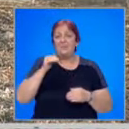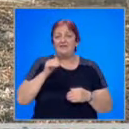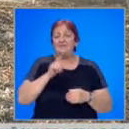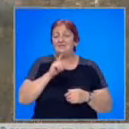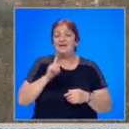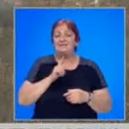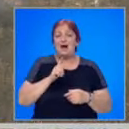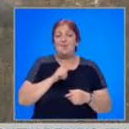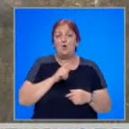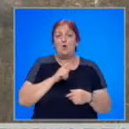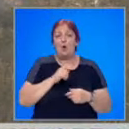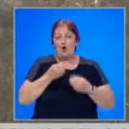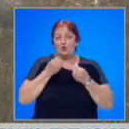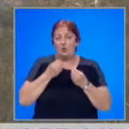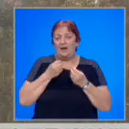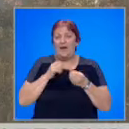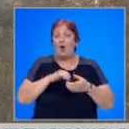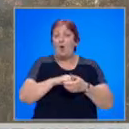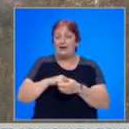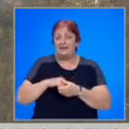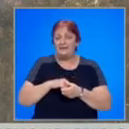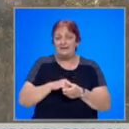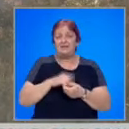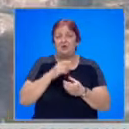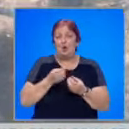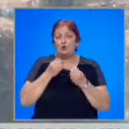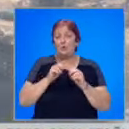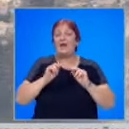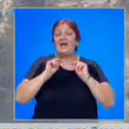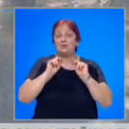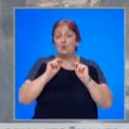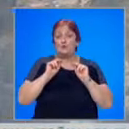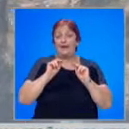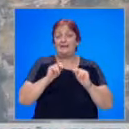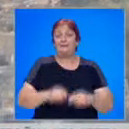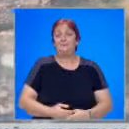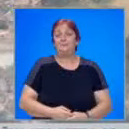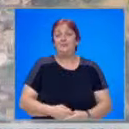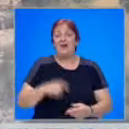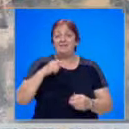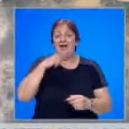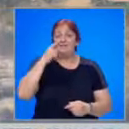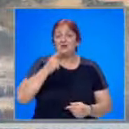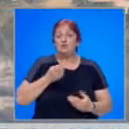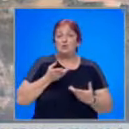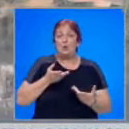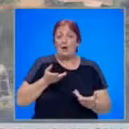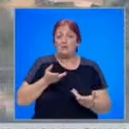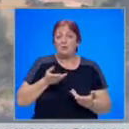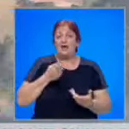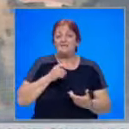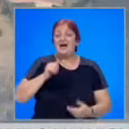не само добре организирани, но и добре инструктирани. Най-важното, което е